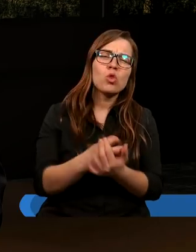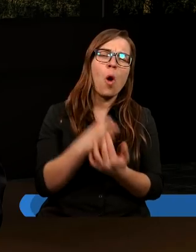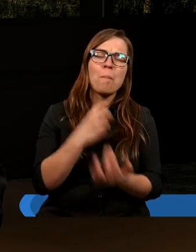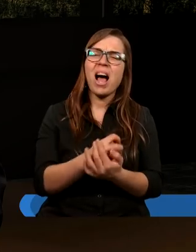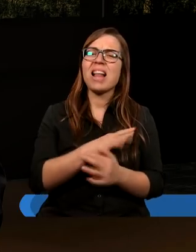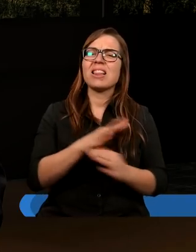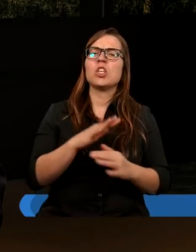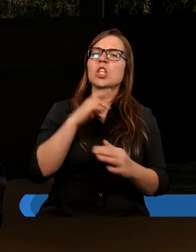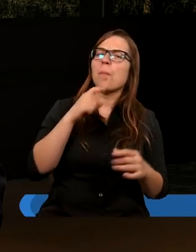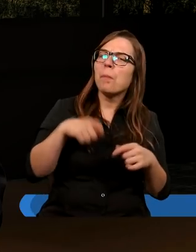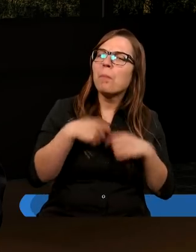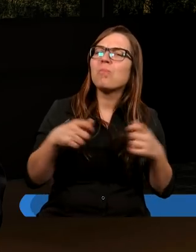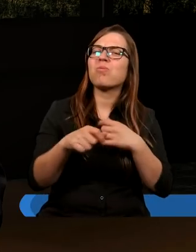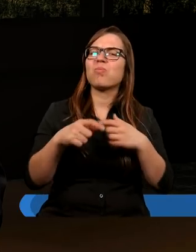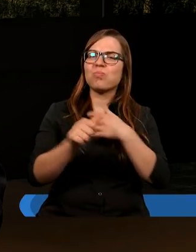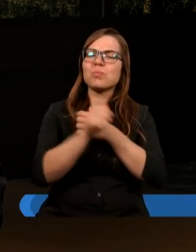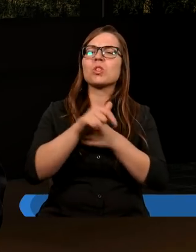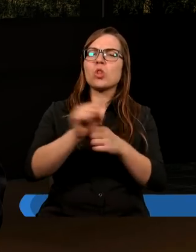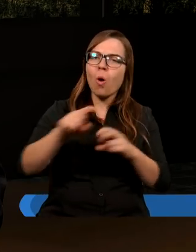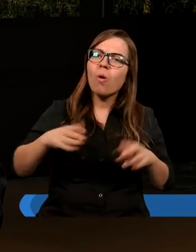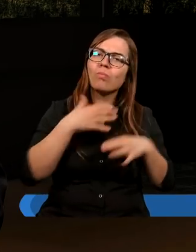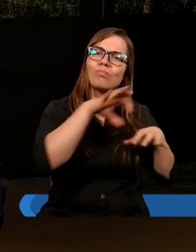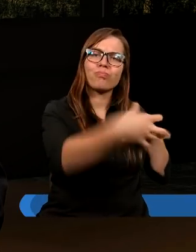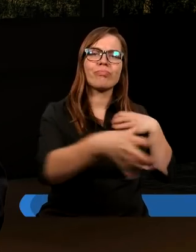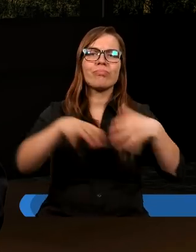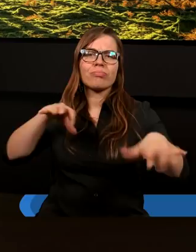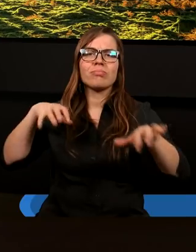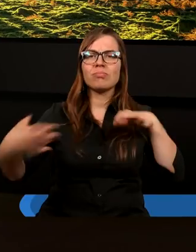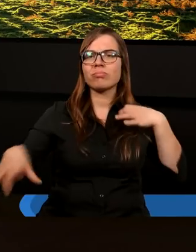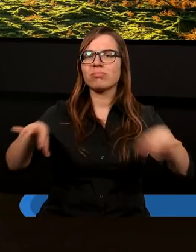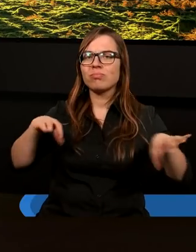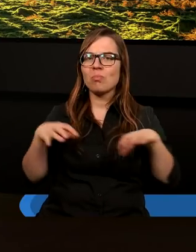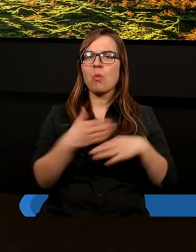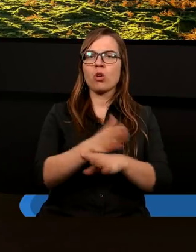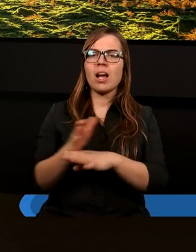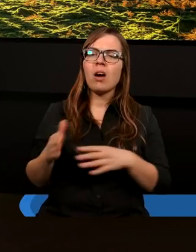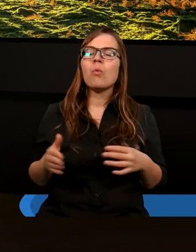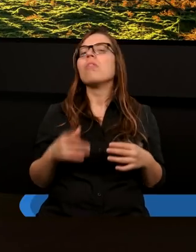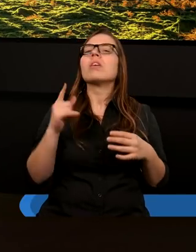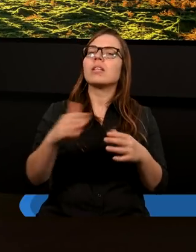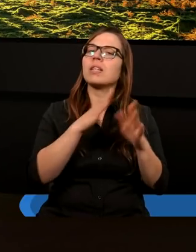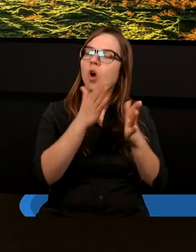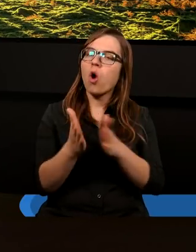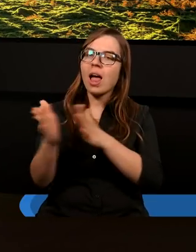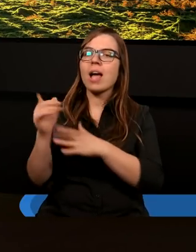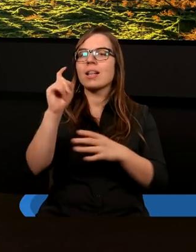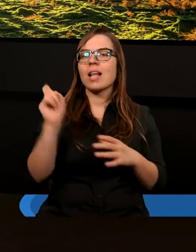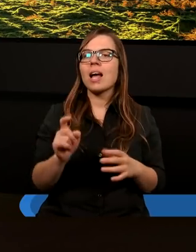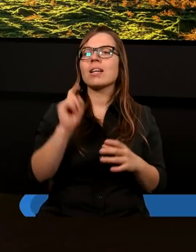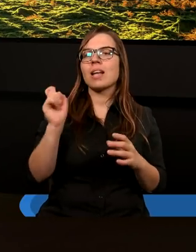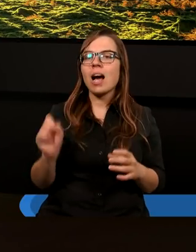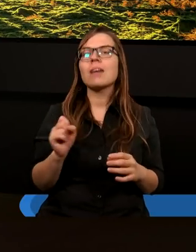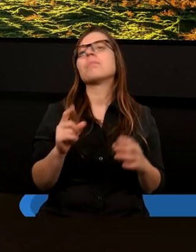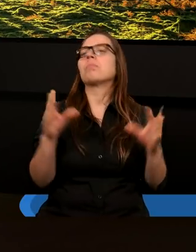przyczynia się to do podziałów. Musimy przejść do kolejnych zagadnień. Jednak